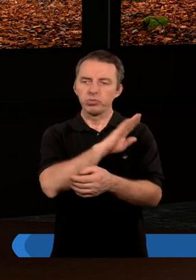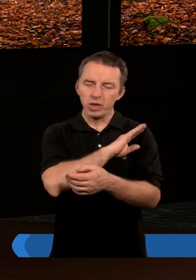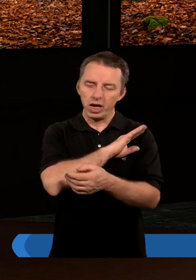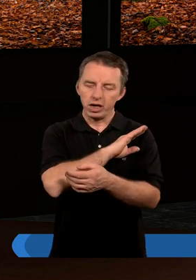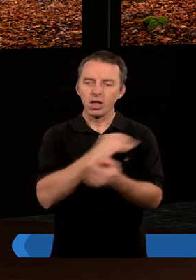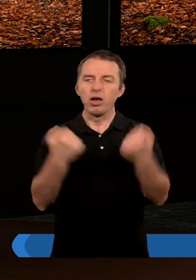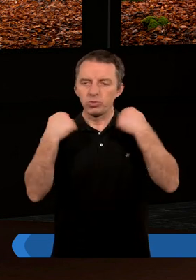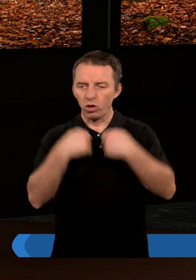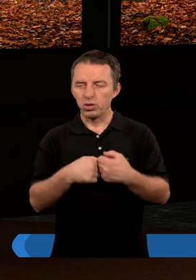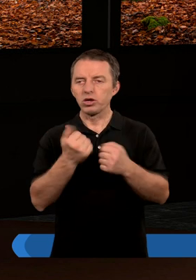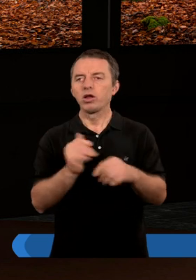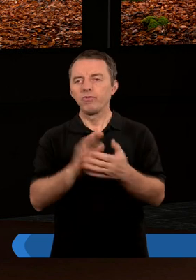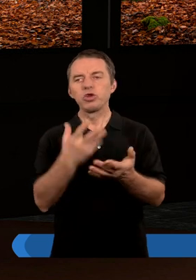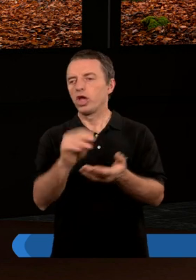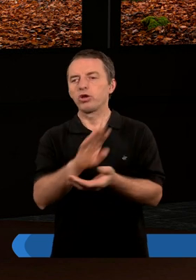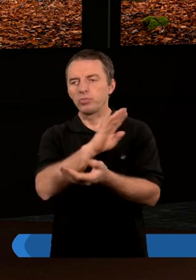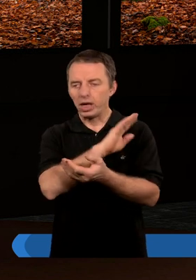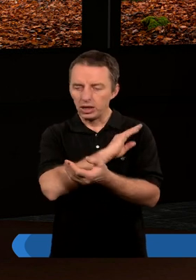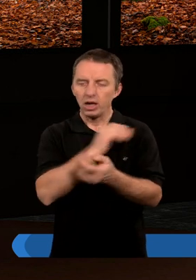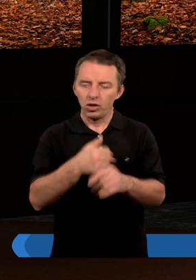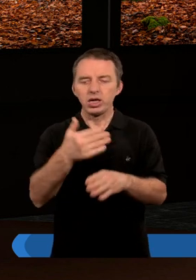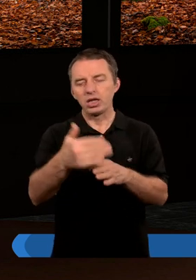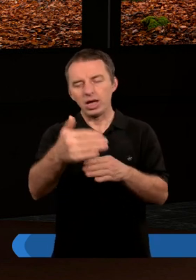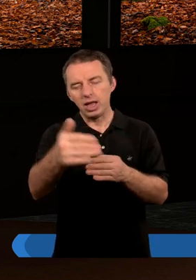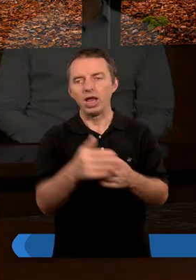śmiertelne, przeoblecze się w nieśmiertelność i tak dalej.